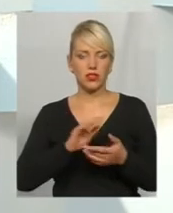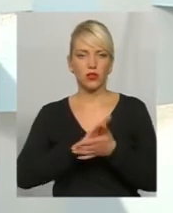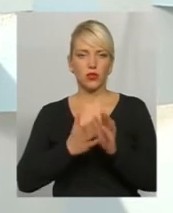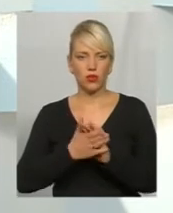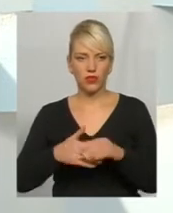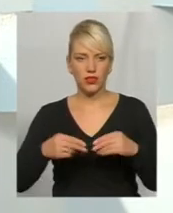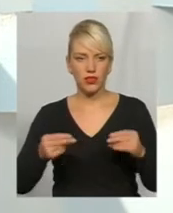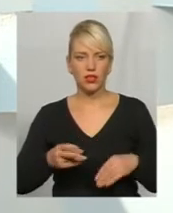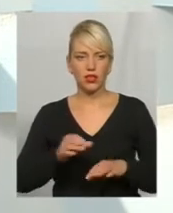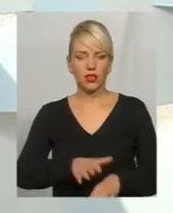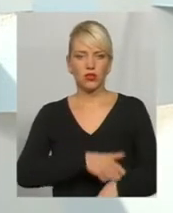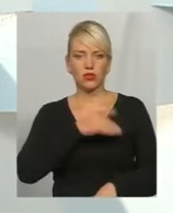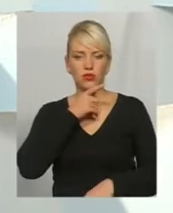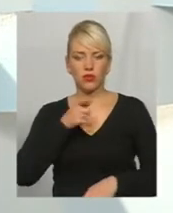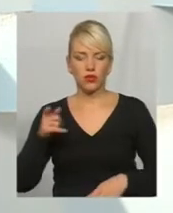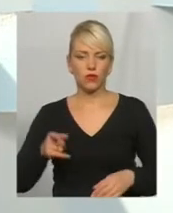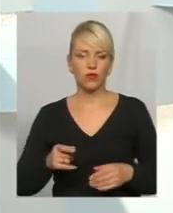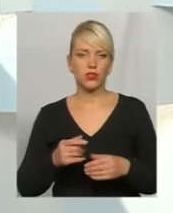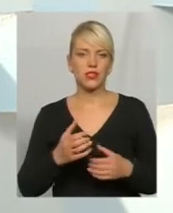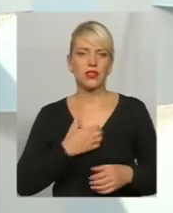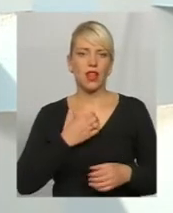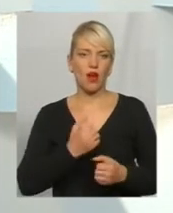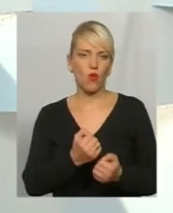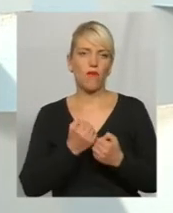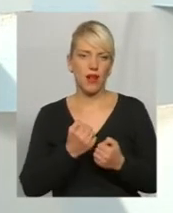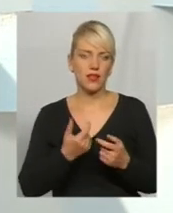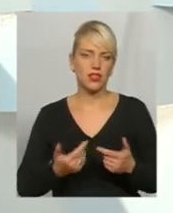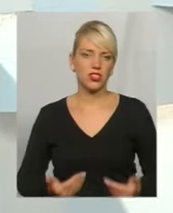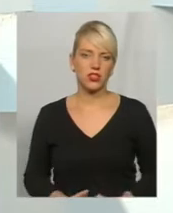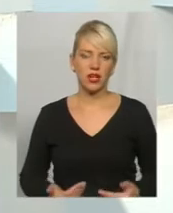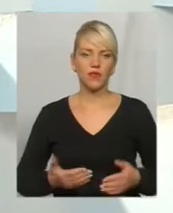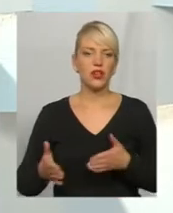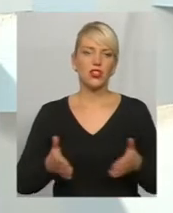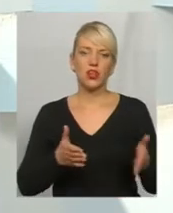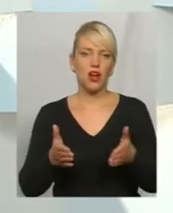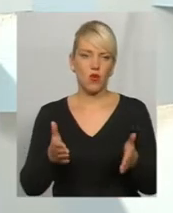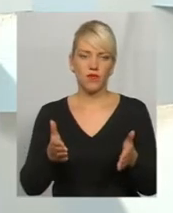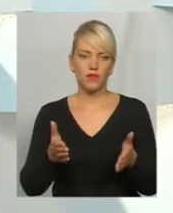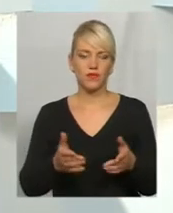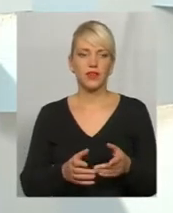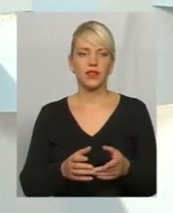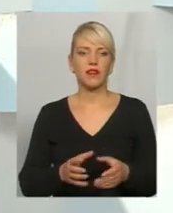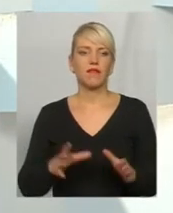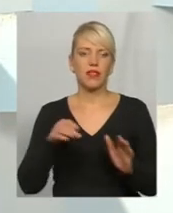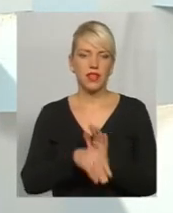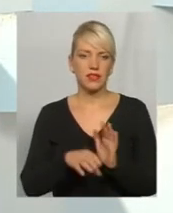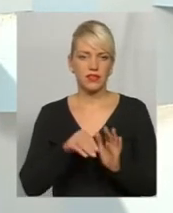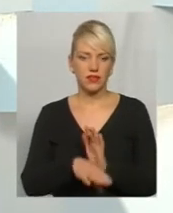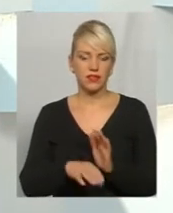довгострокового страхування життя. Шляхом знесків